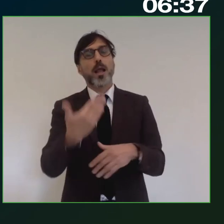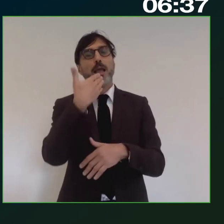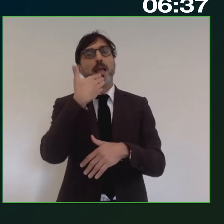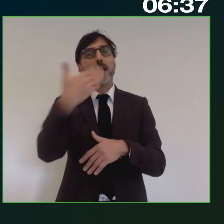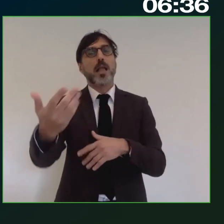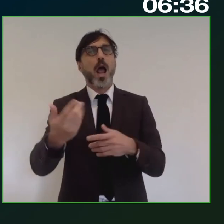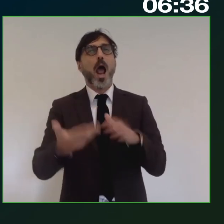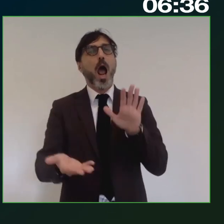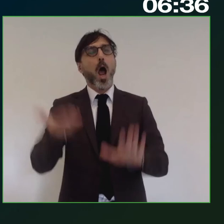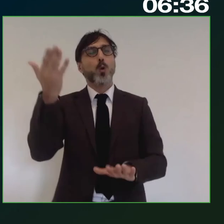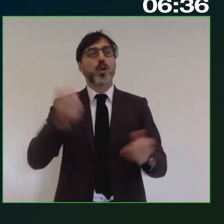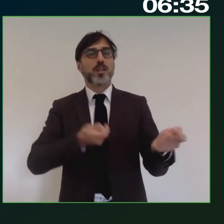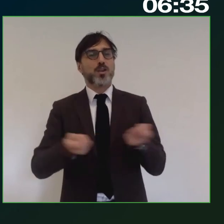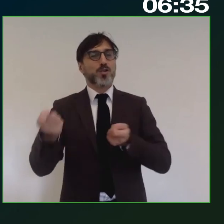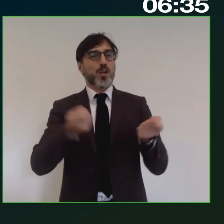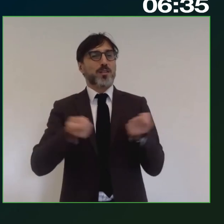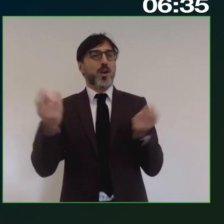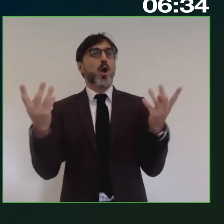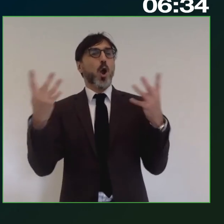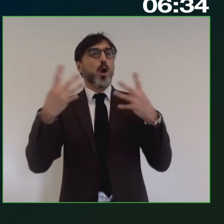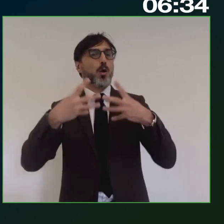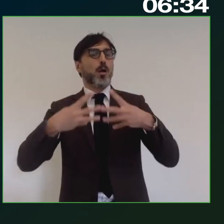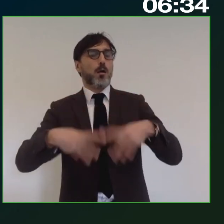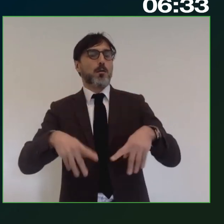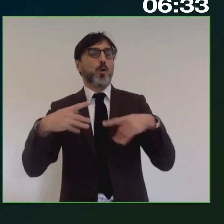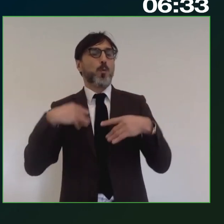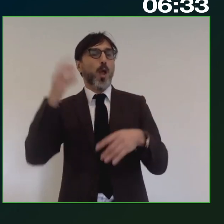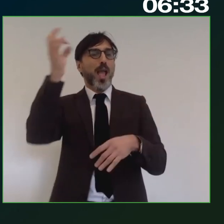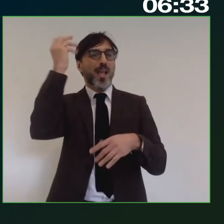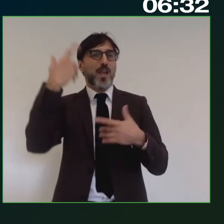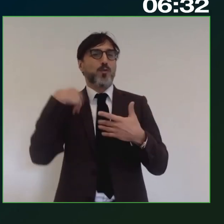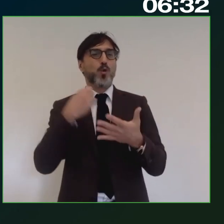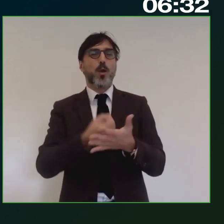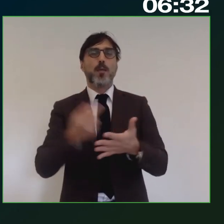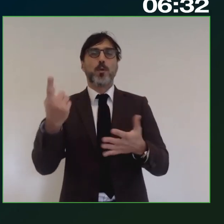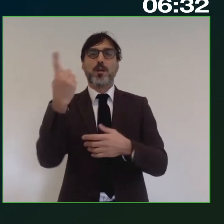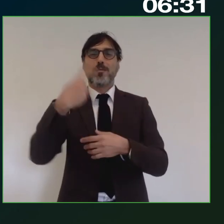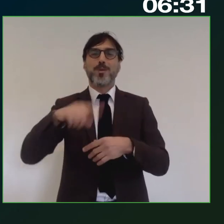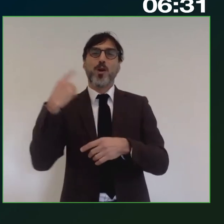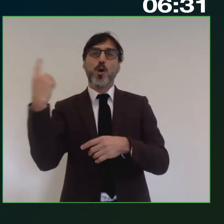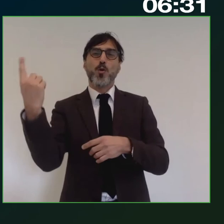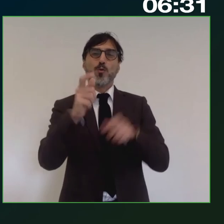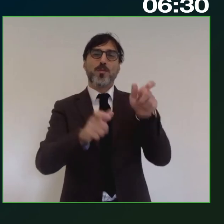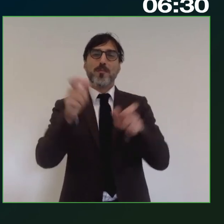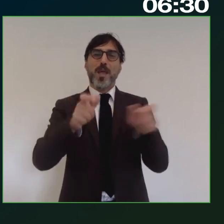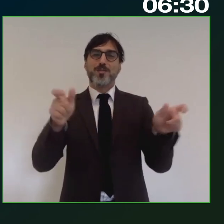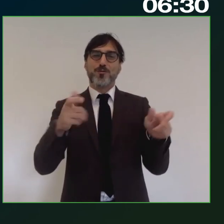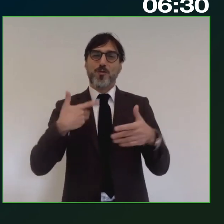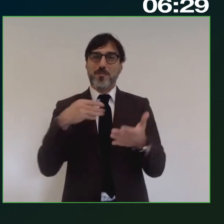di gestione per questa organizzazione che è un evento importante per tutte le persone coinvolte